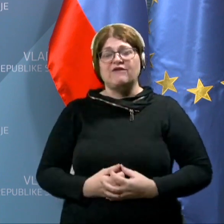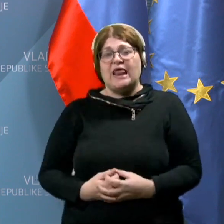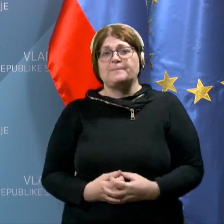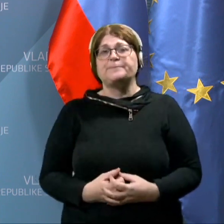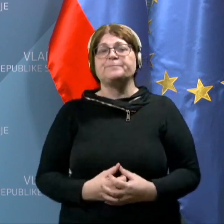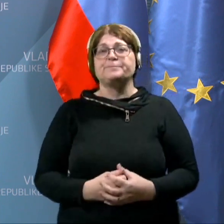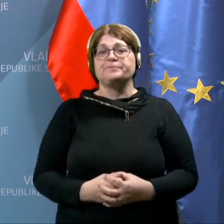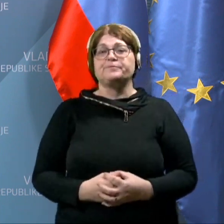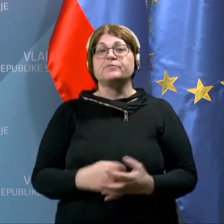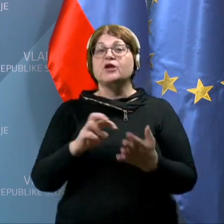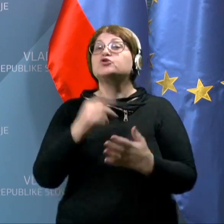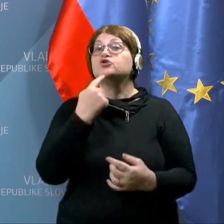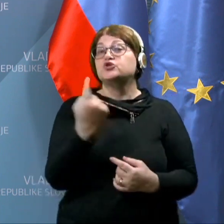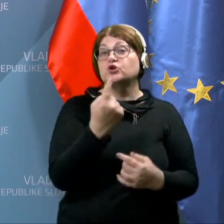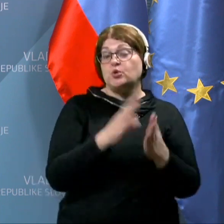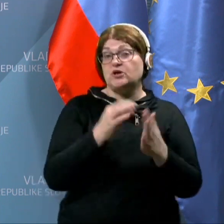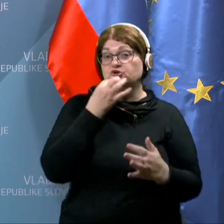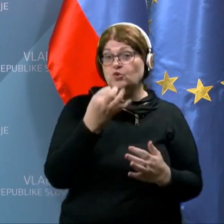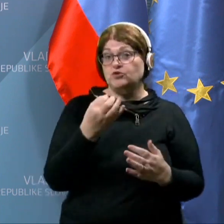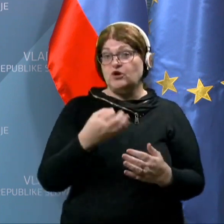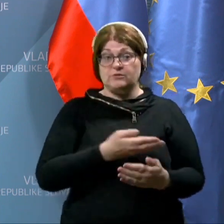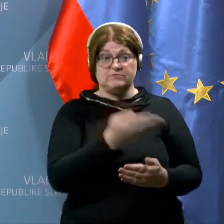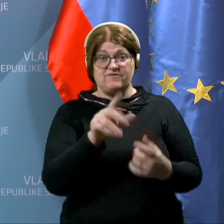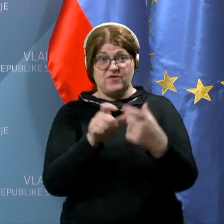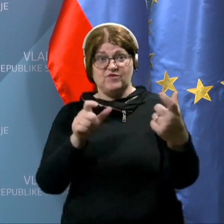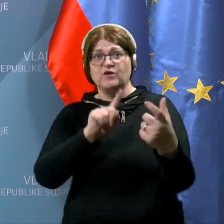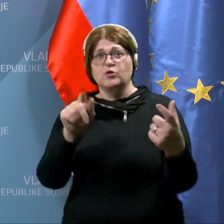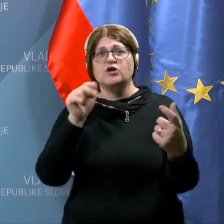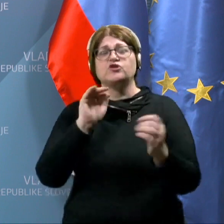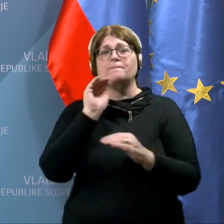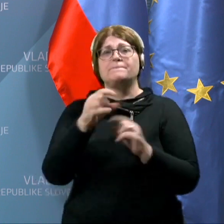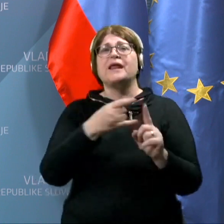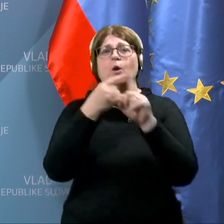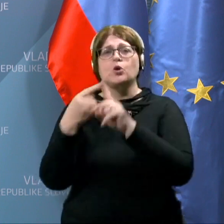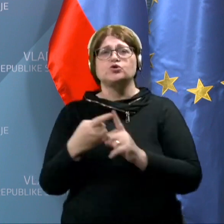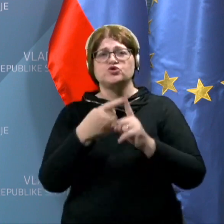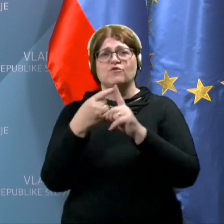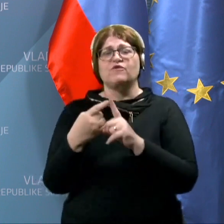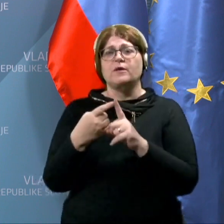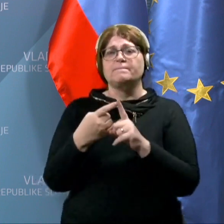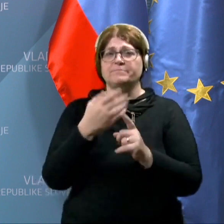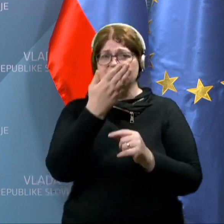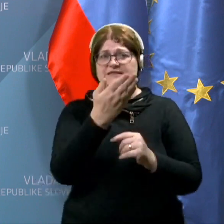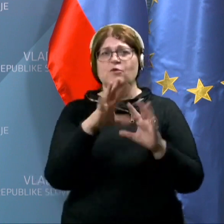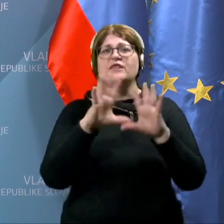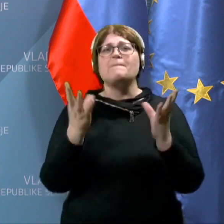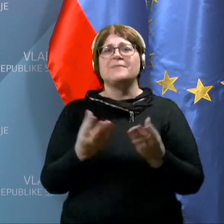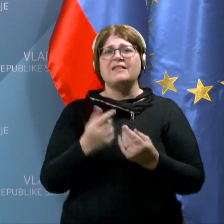Hvala. Še kdo? Kajšno vprašanje tukaj? Sicer eno vprašanje preg Zuma, Planet TV. Izvolite.